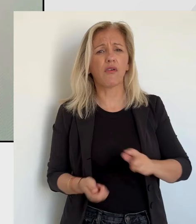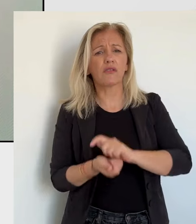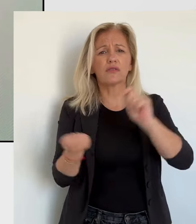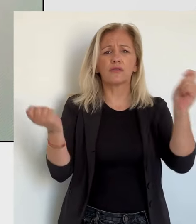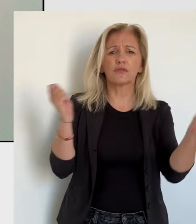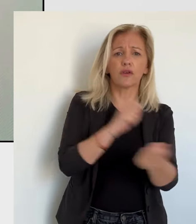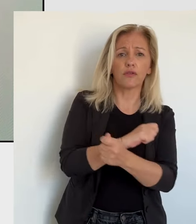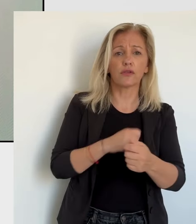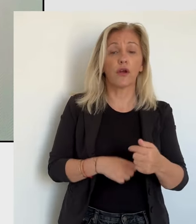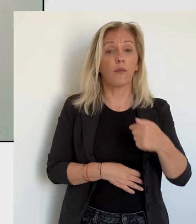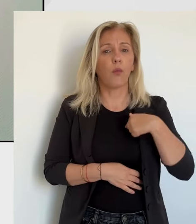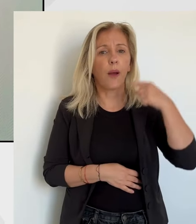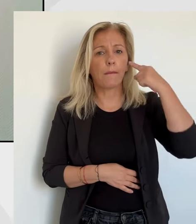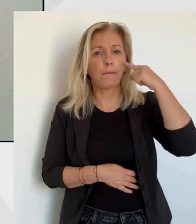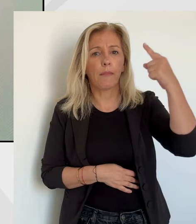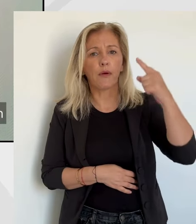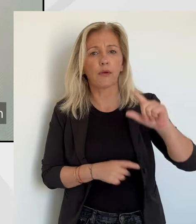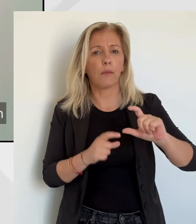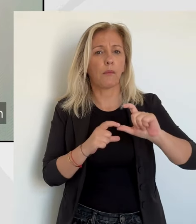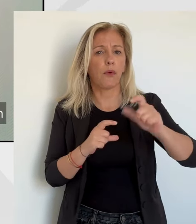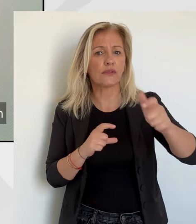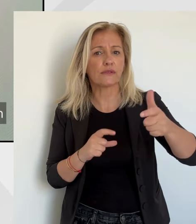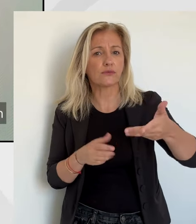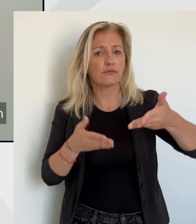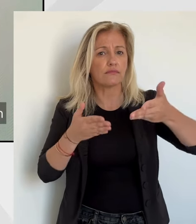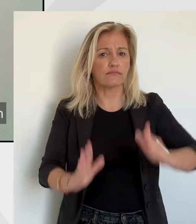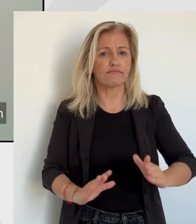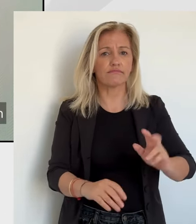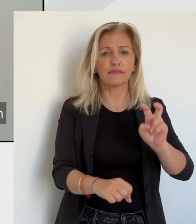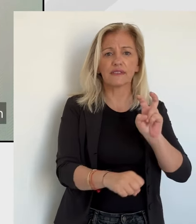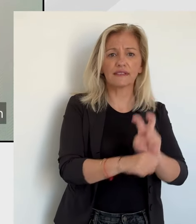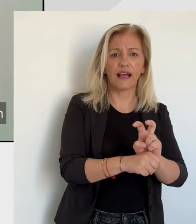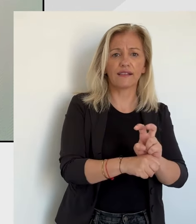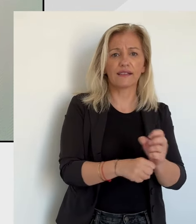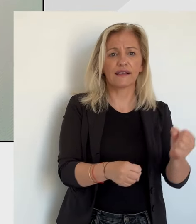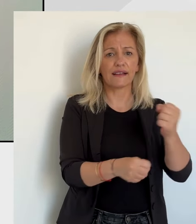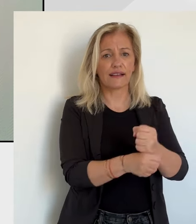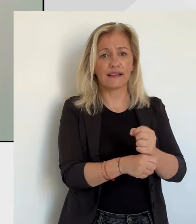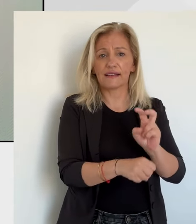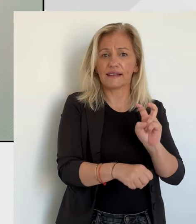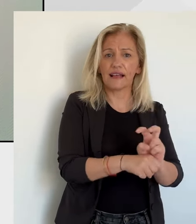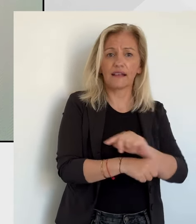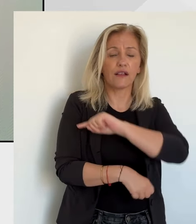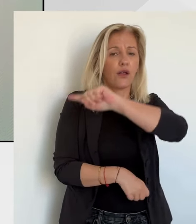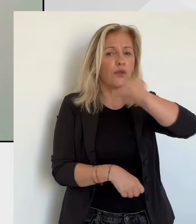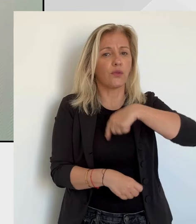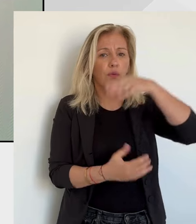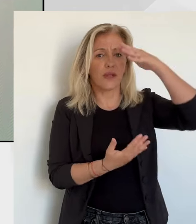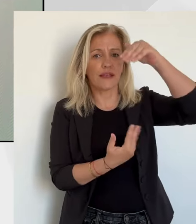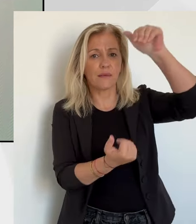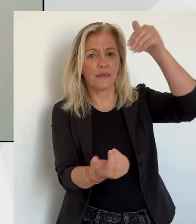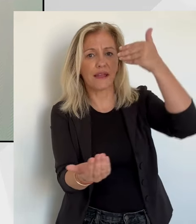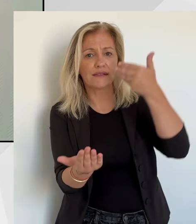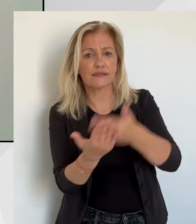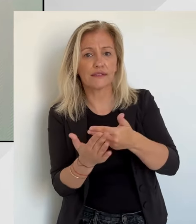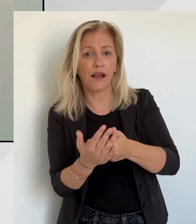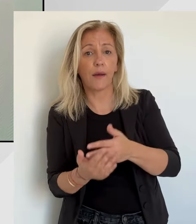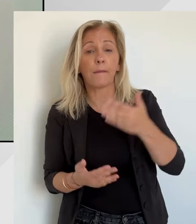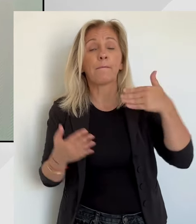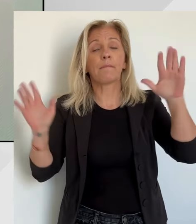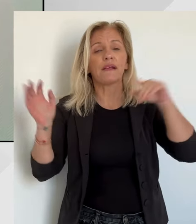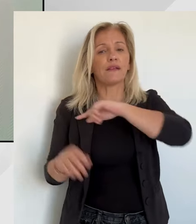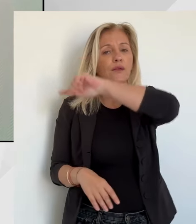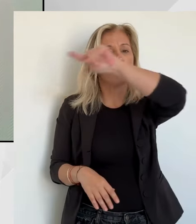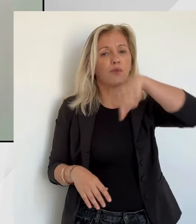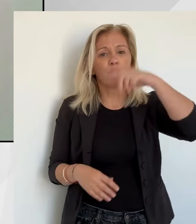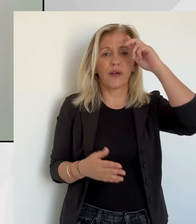attachons à ça, mais nous sommes lucides. Et nous savons aussi que ce sera en fonction du prochain gouvernement et du prochain Premier ministre. Donc il y encore une